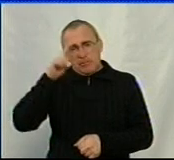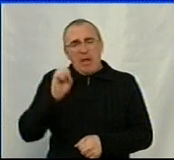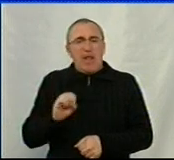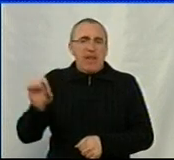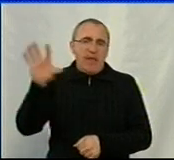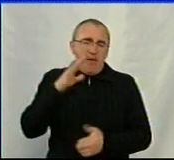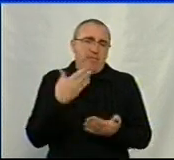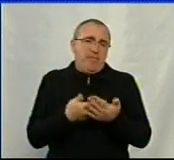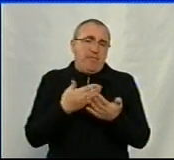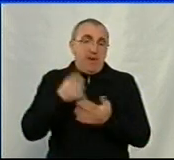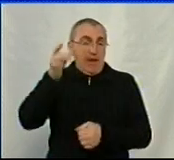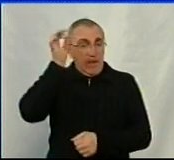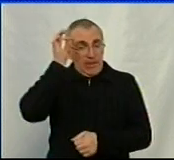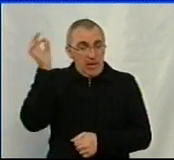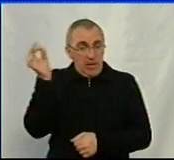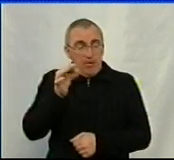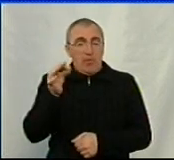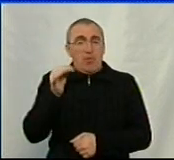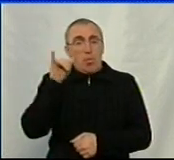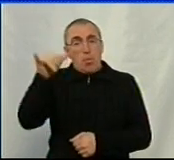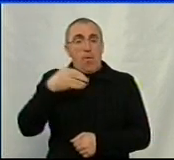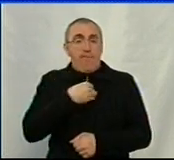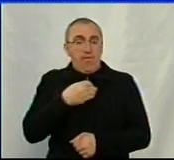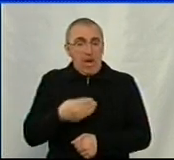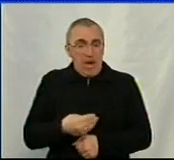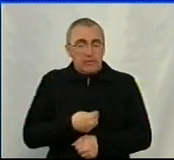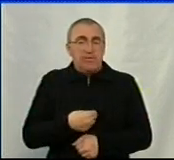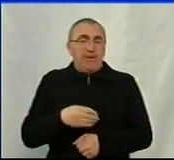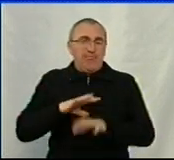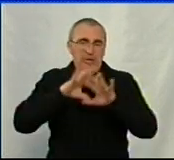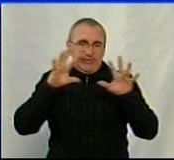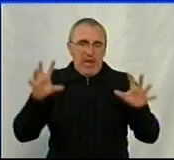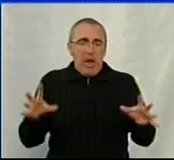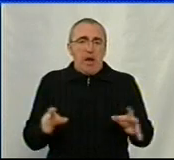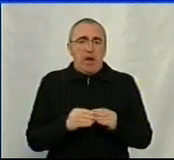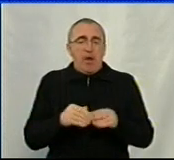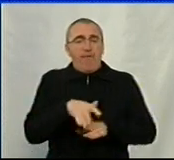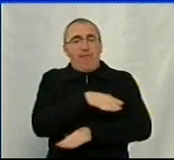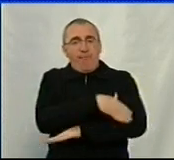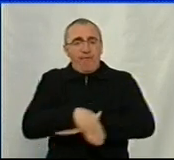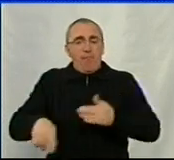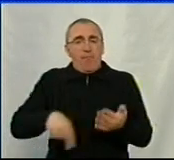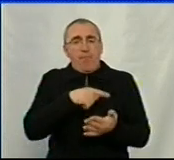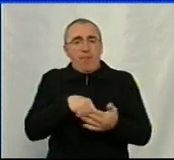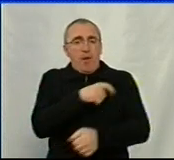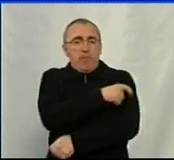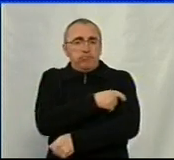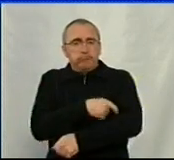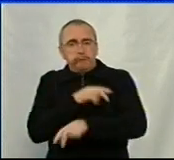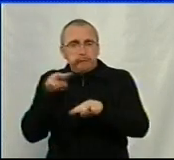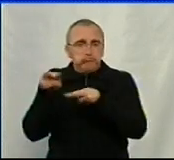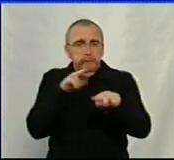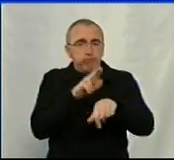Європі, зокрема в Німеччині, і у Франції, там взагалі в вулиці міст патрулює поліція.